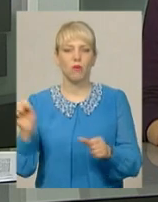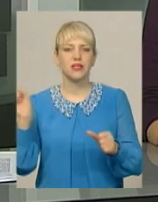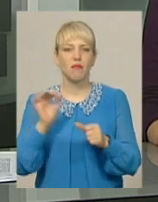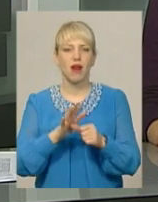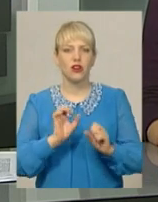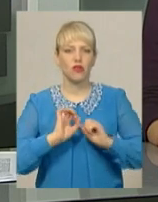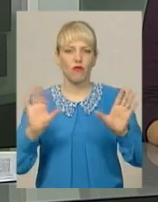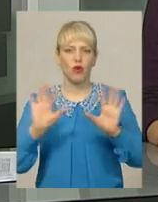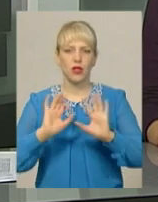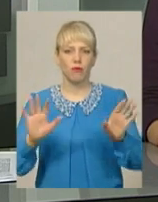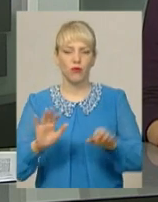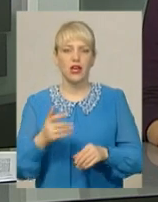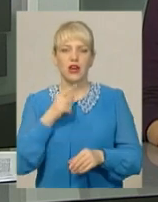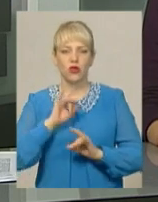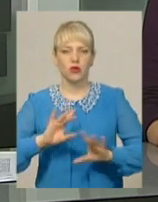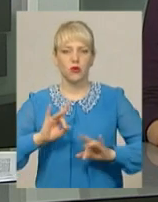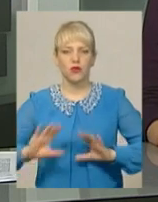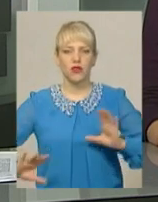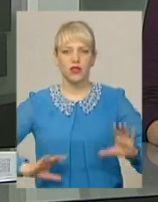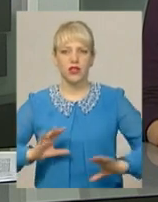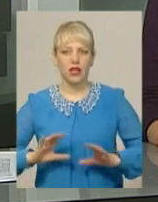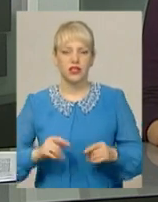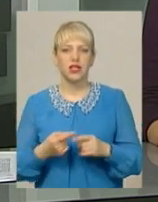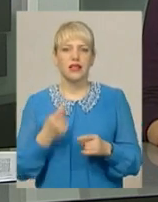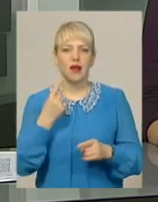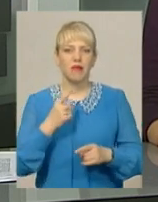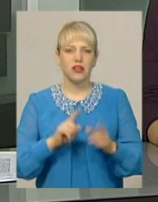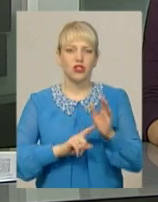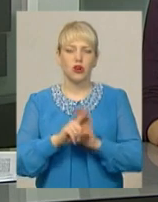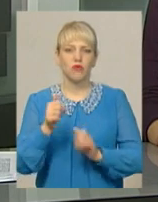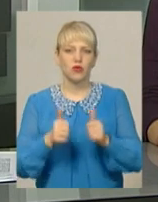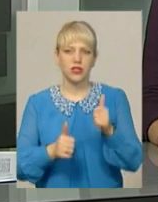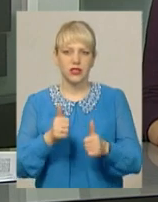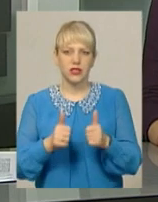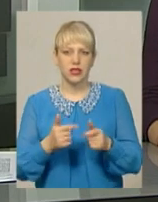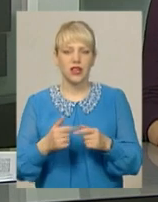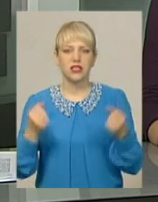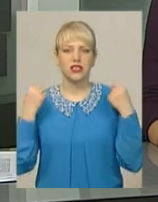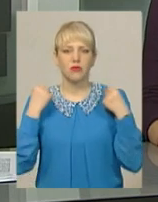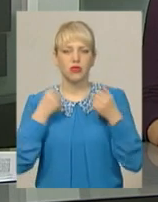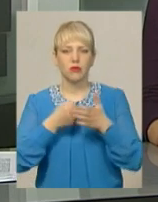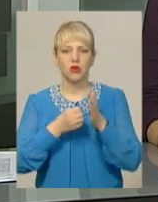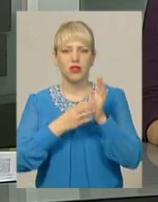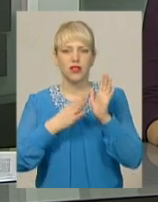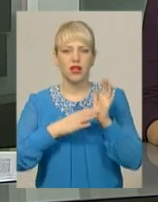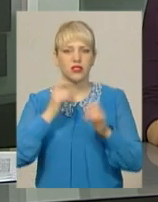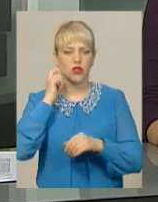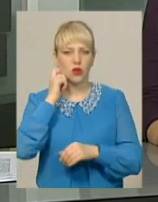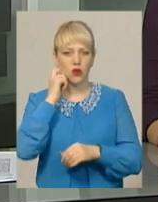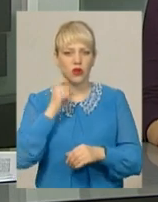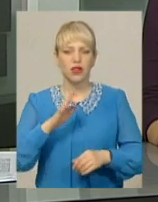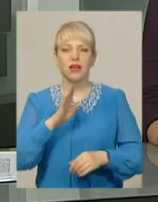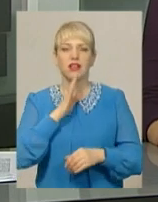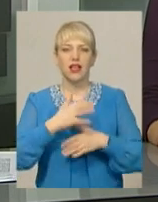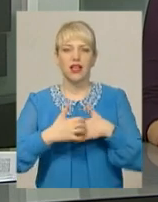розповіла їх тренер Юзефа Слівінська. На першому відбруковому старті чемпіонаті України серед спортсменів віком до 19 років Дережнянки посіли